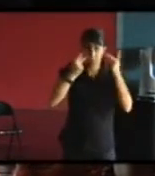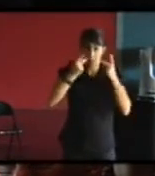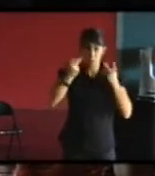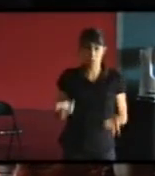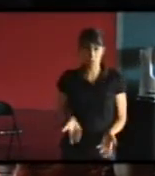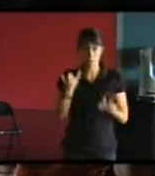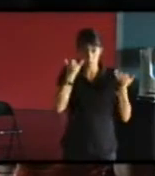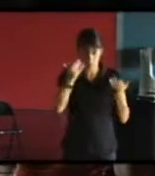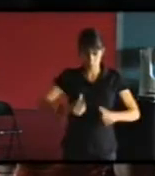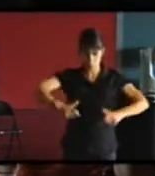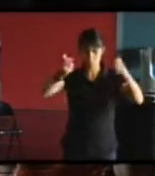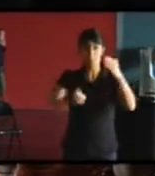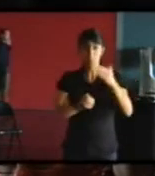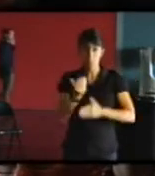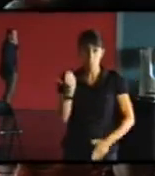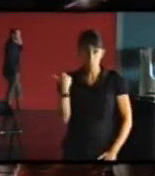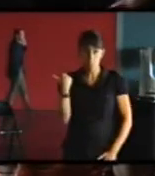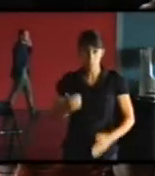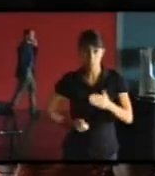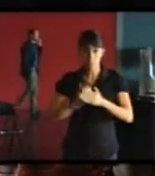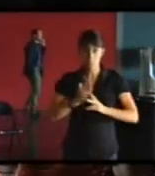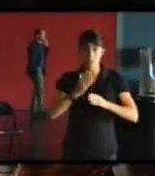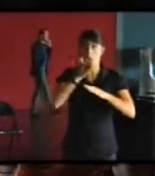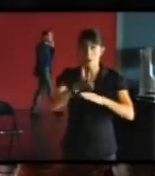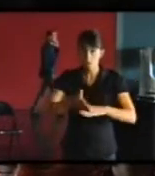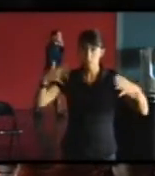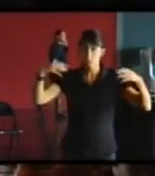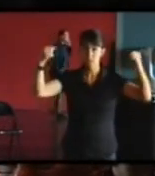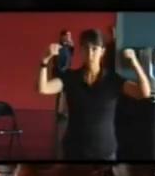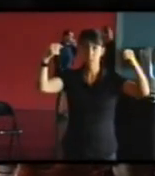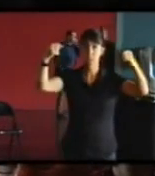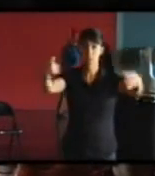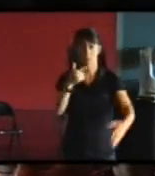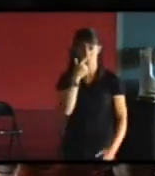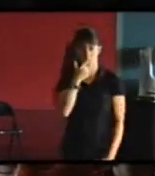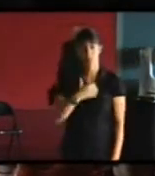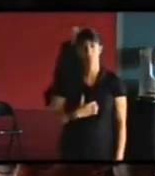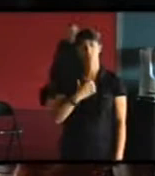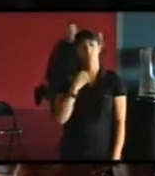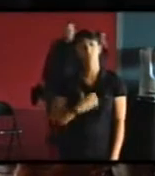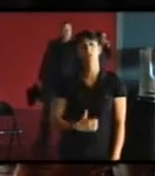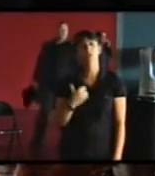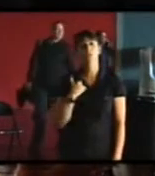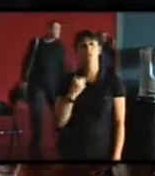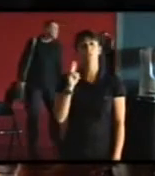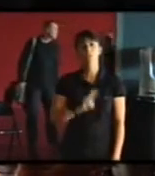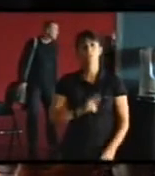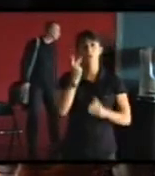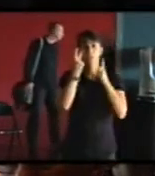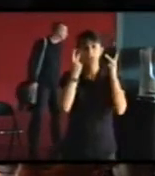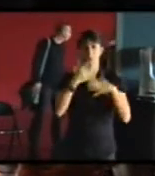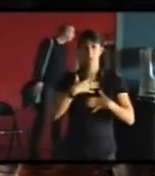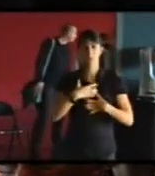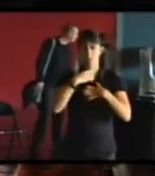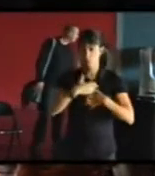neuf où on prive les gens de lumière ça c'est je suis très étonnée de voir qu'on ne fait plus que des petites